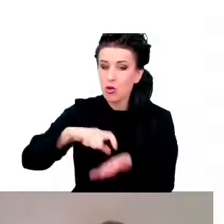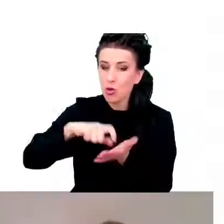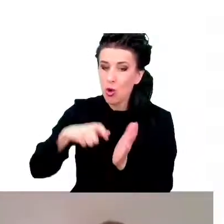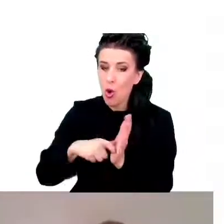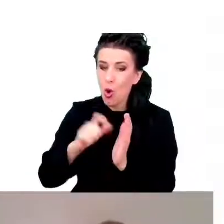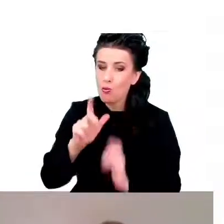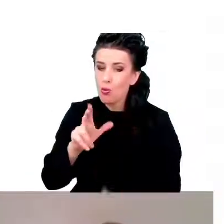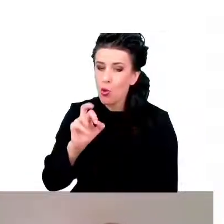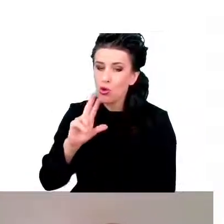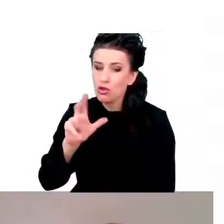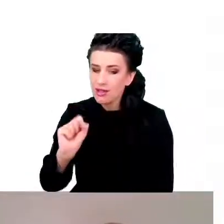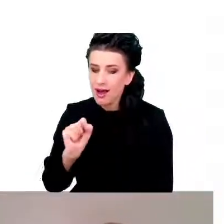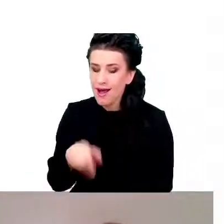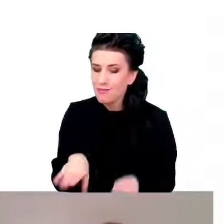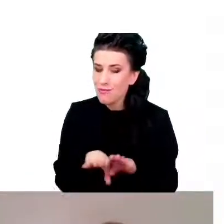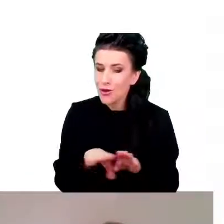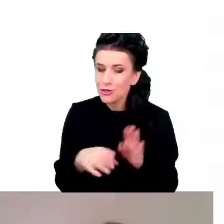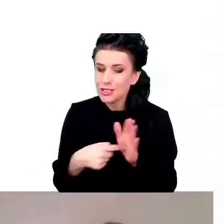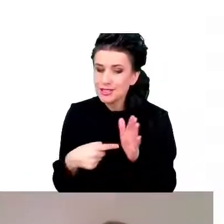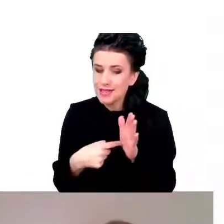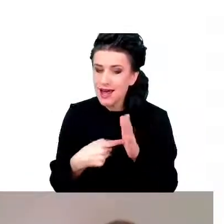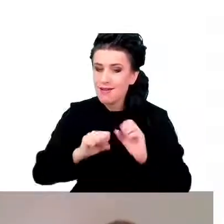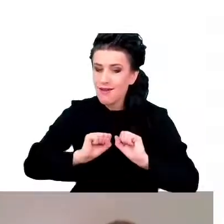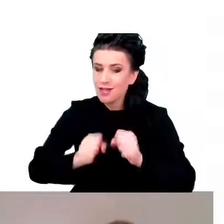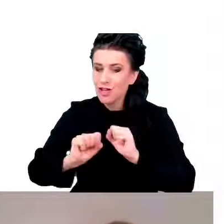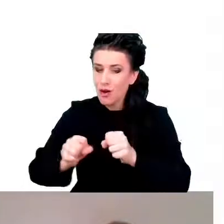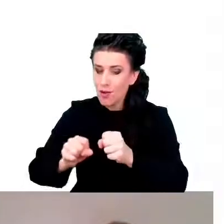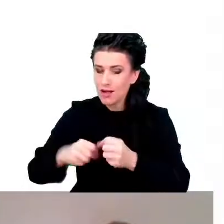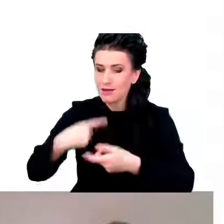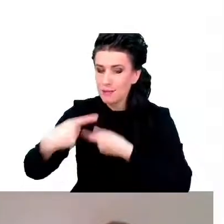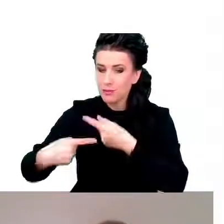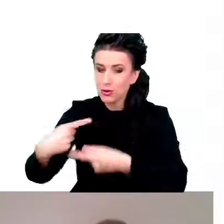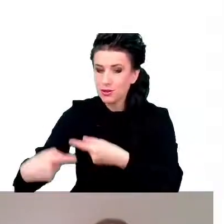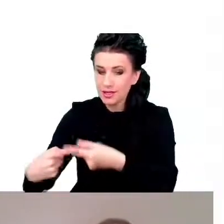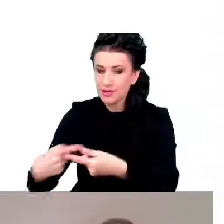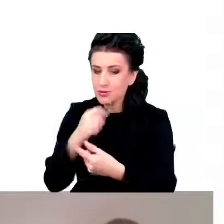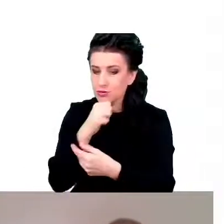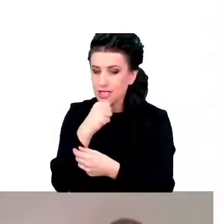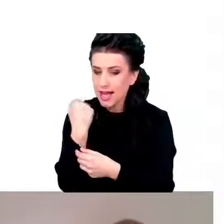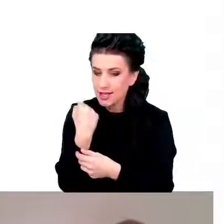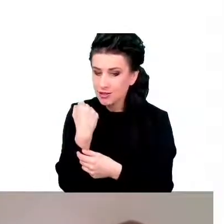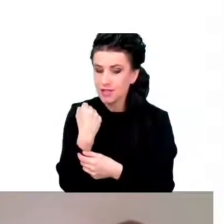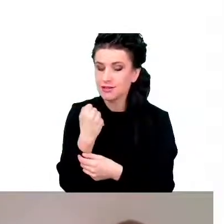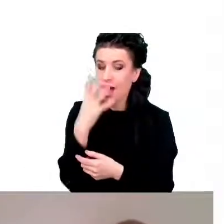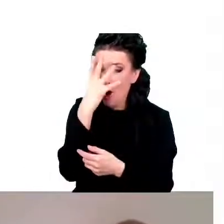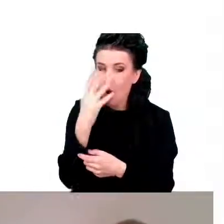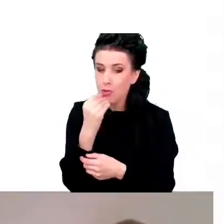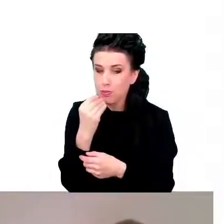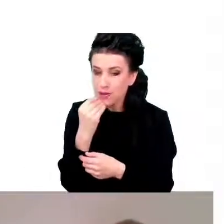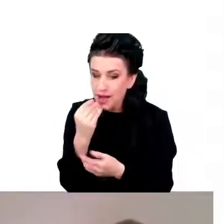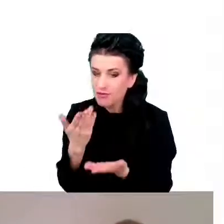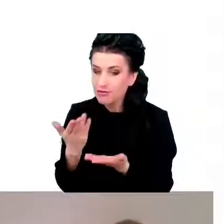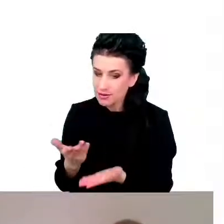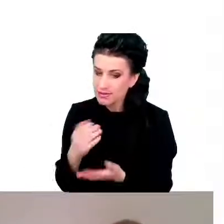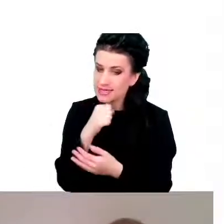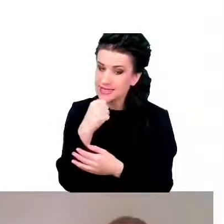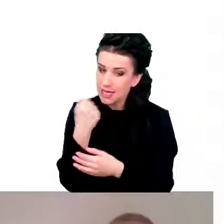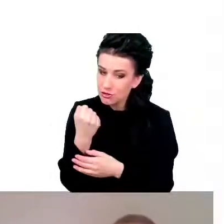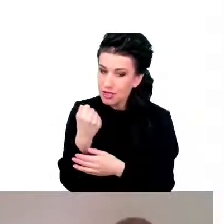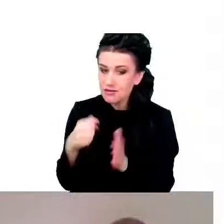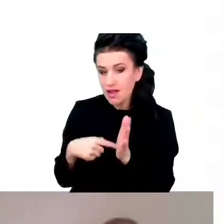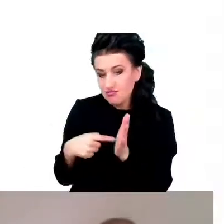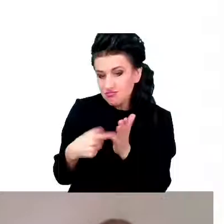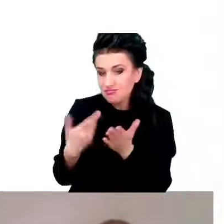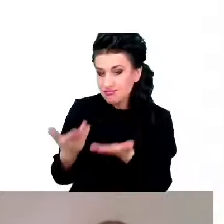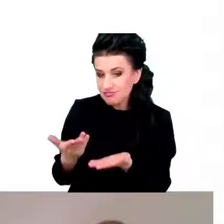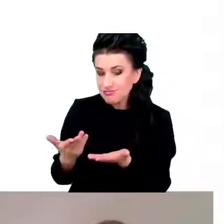leży u podstaw procesu starzenia, który objawia się właśnie w formie już jakichś